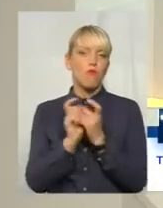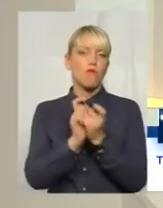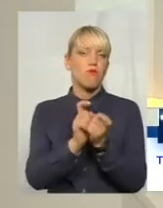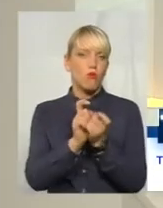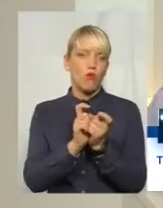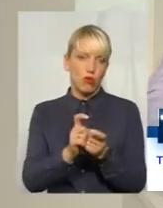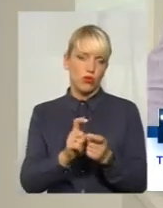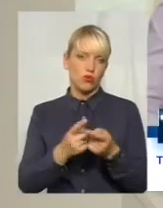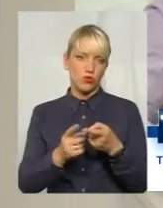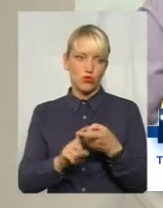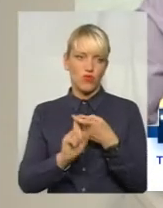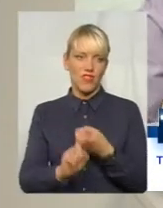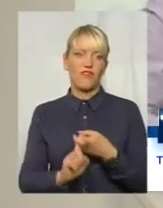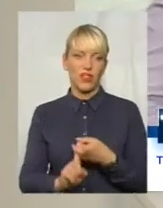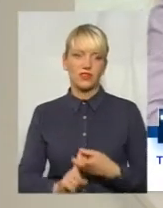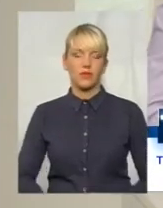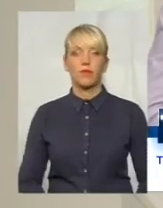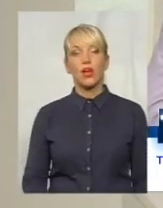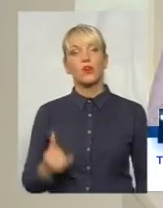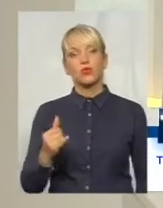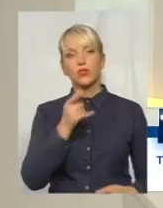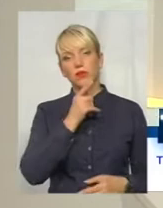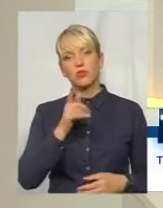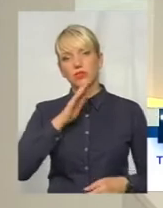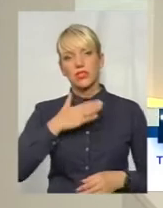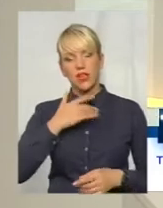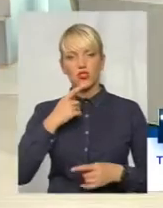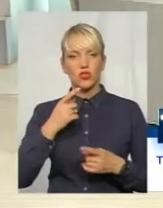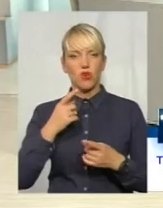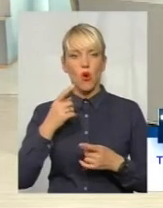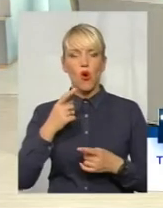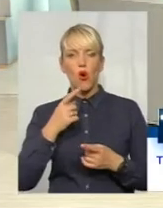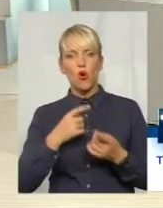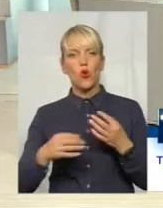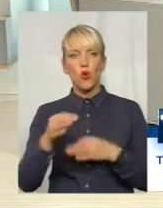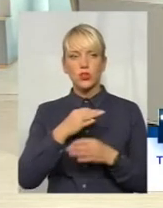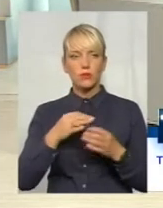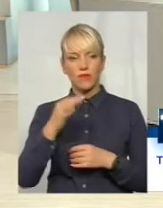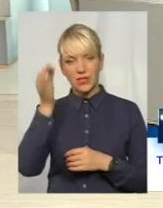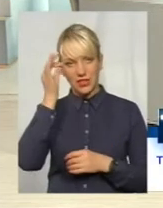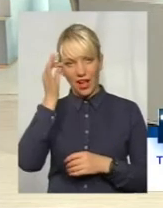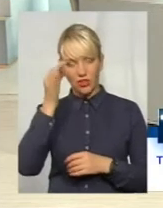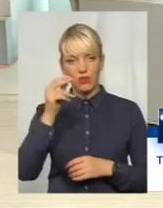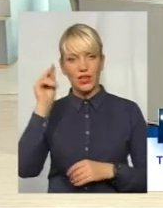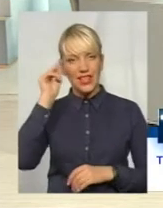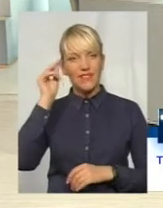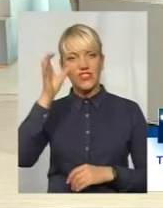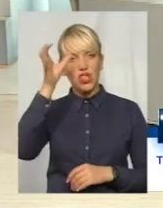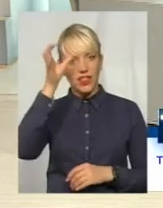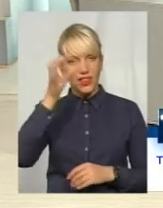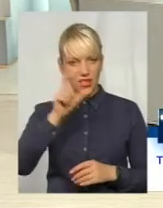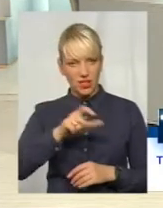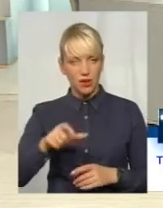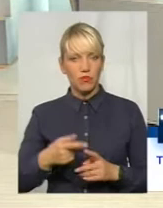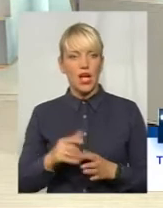Сьогодні під час нашої розмови ви згадували про якихось там вчених. А от у мене таке питання. От раз